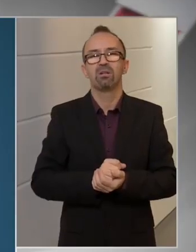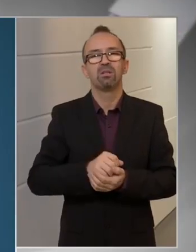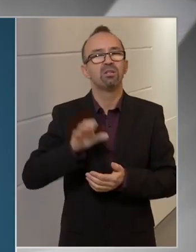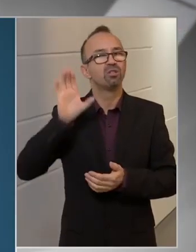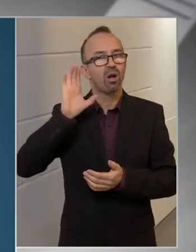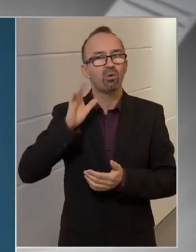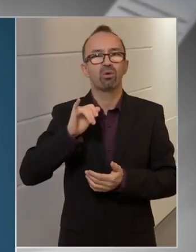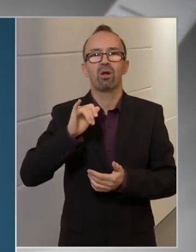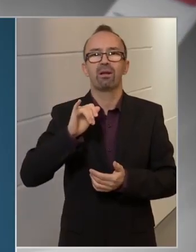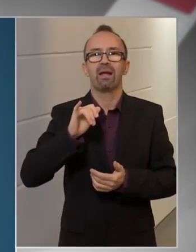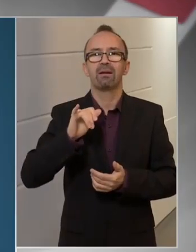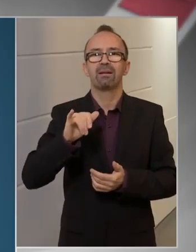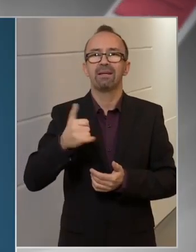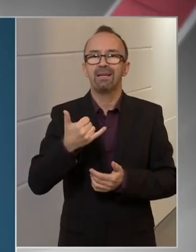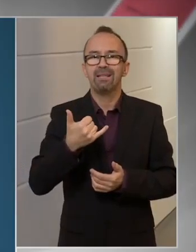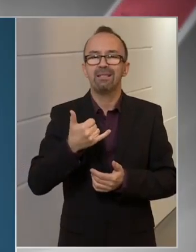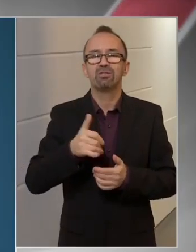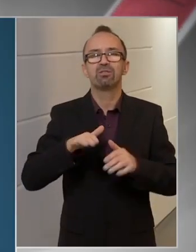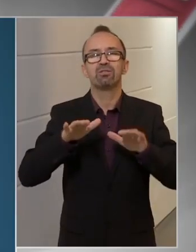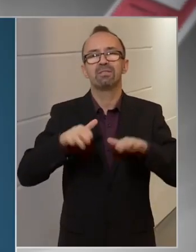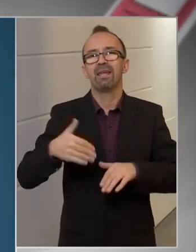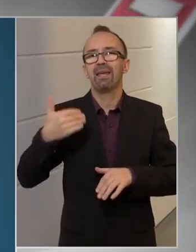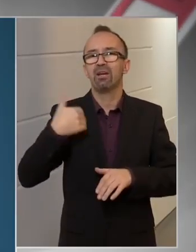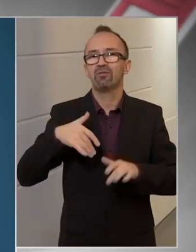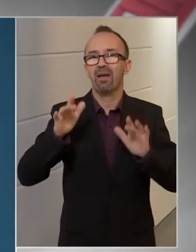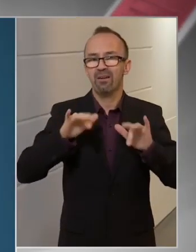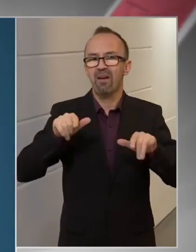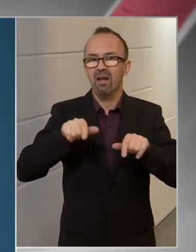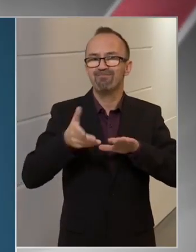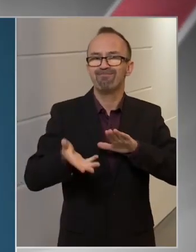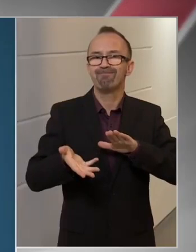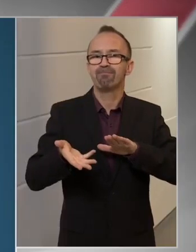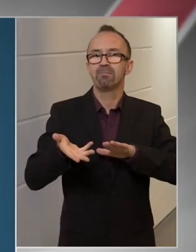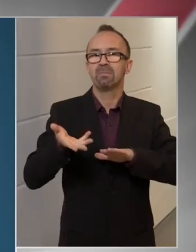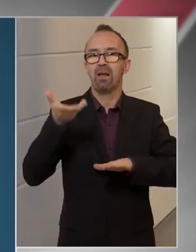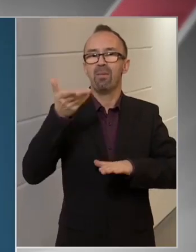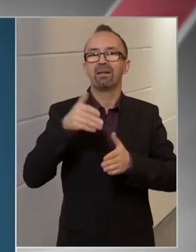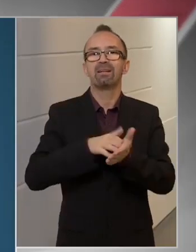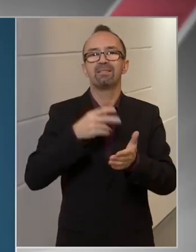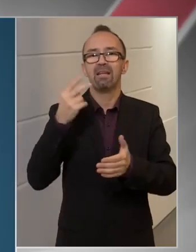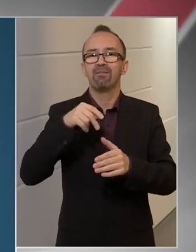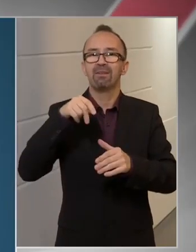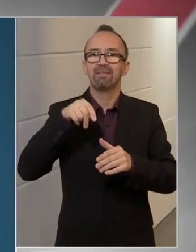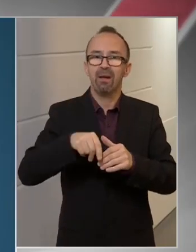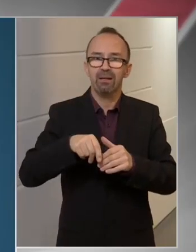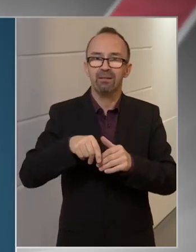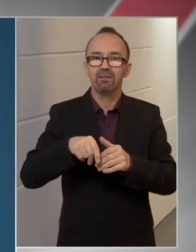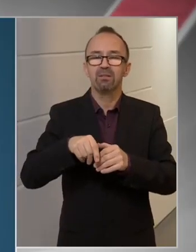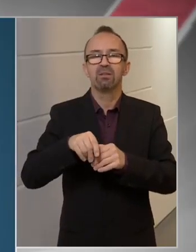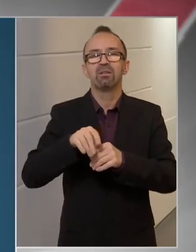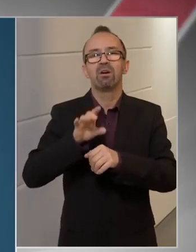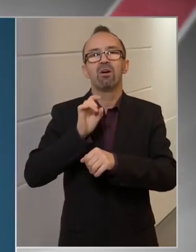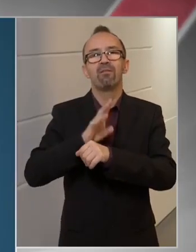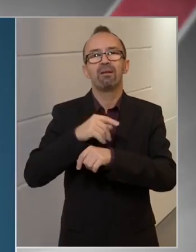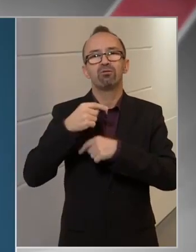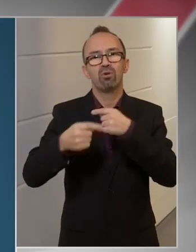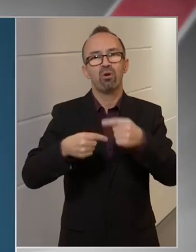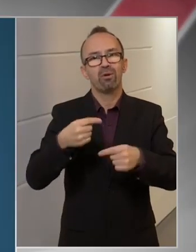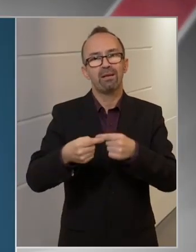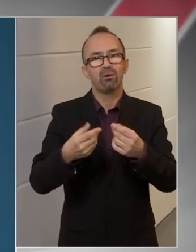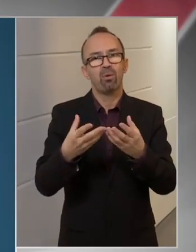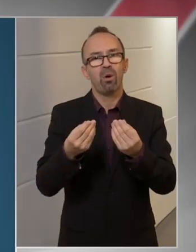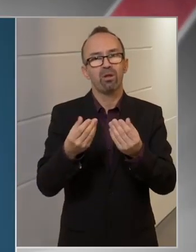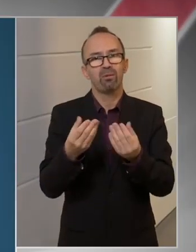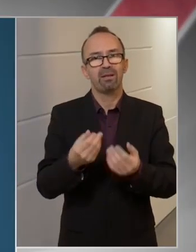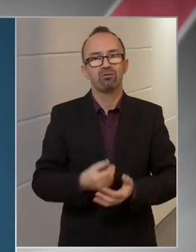Salgótarjánban és Székesfehérváron emelkedett a szennyvízben a vírus örökítőanyag